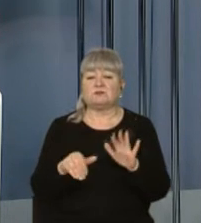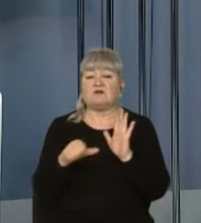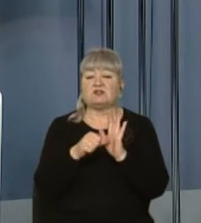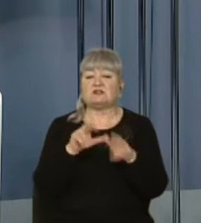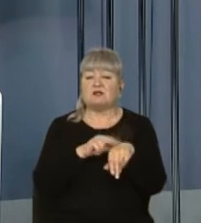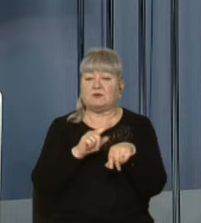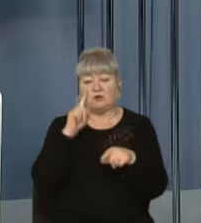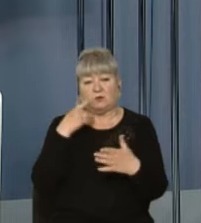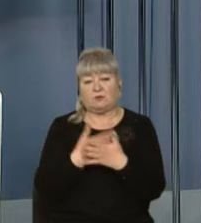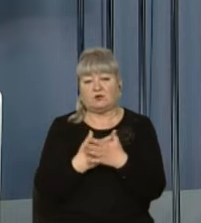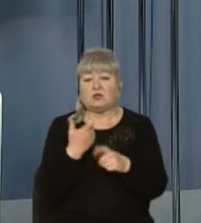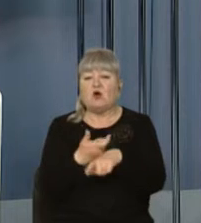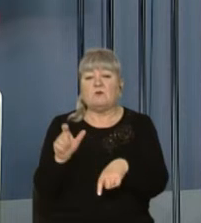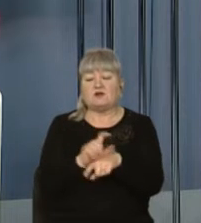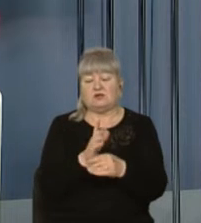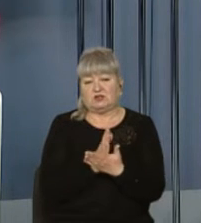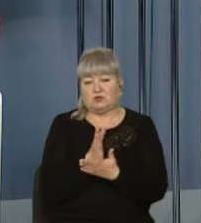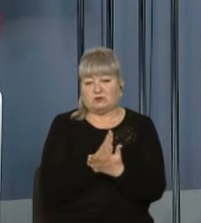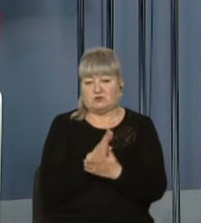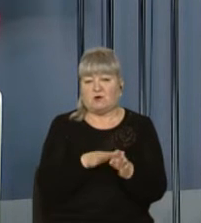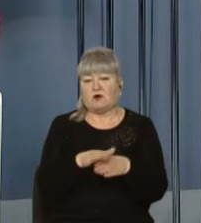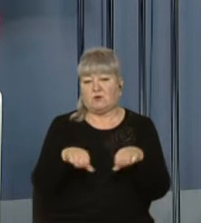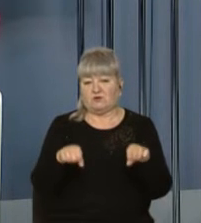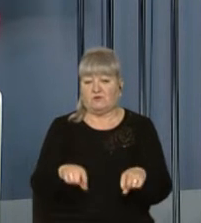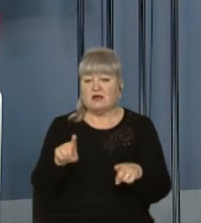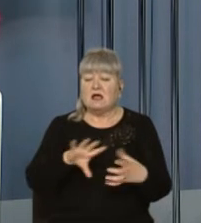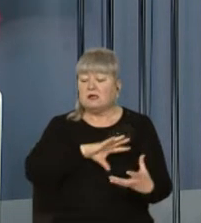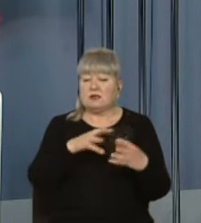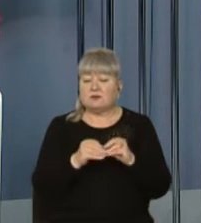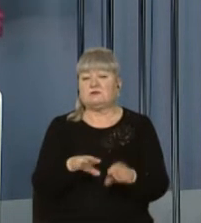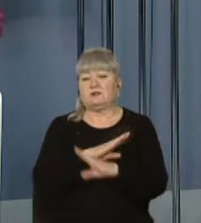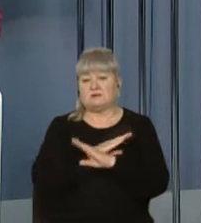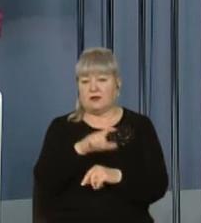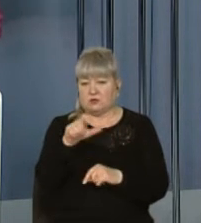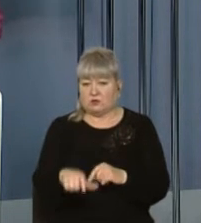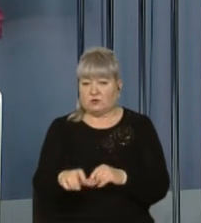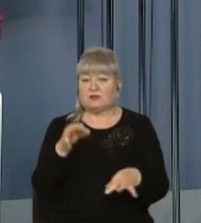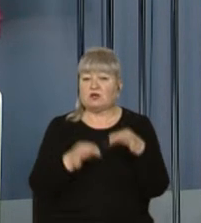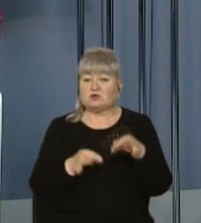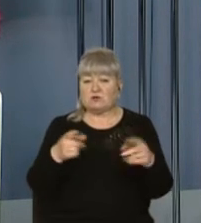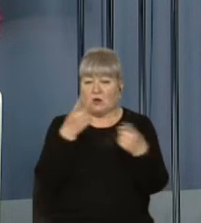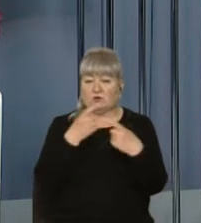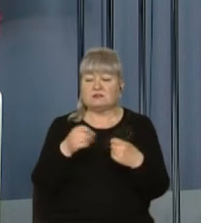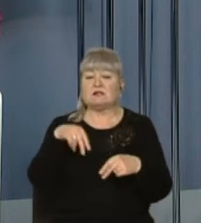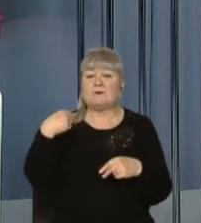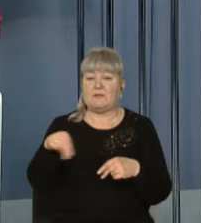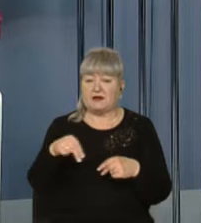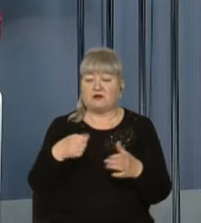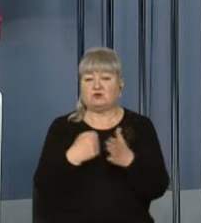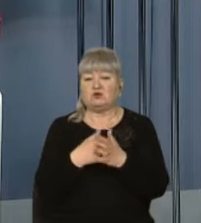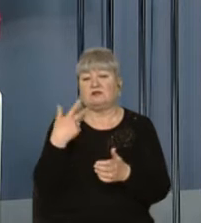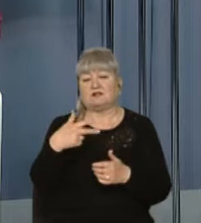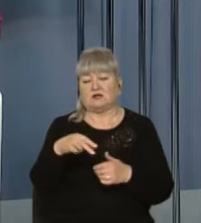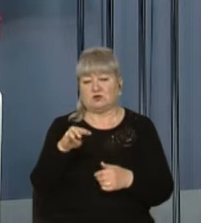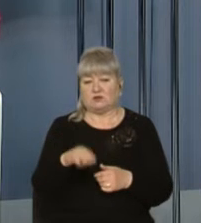яких підозрюють у перевищенні службових повноважень, які призвели до смерті людини. Суддя оголосила перерву у засіданні до 30